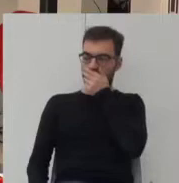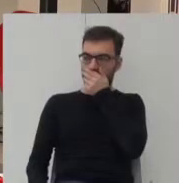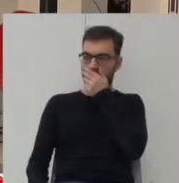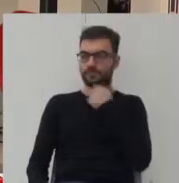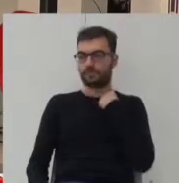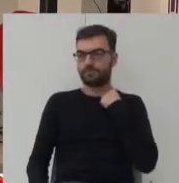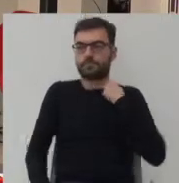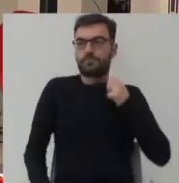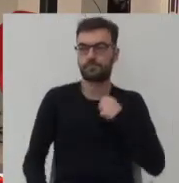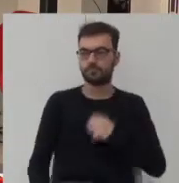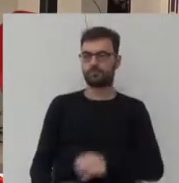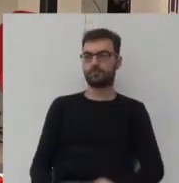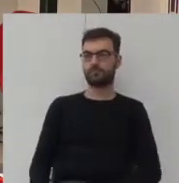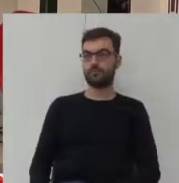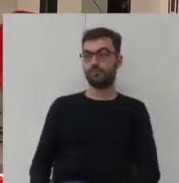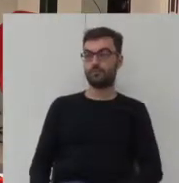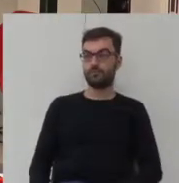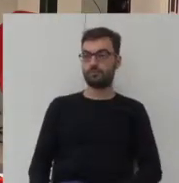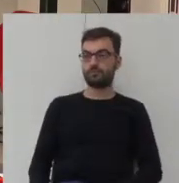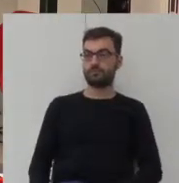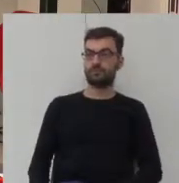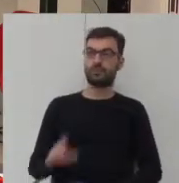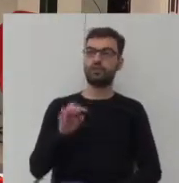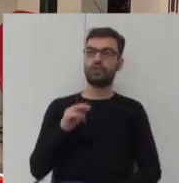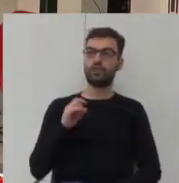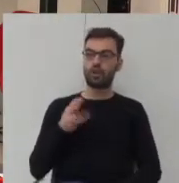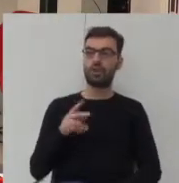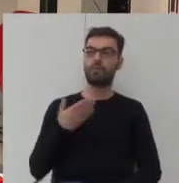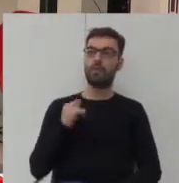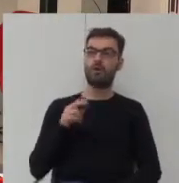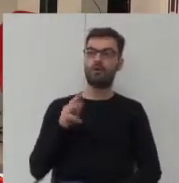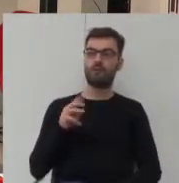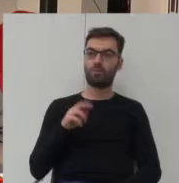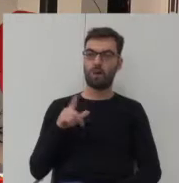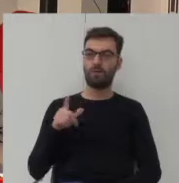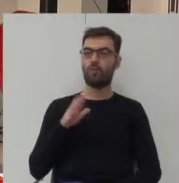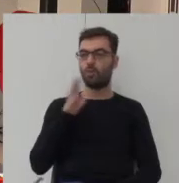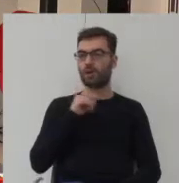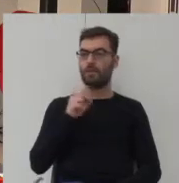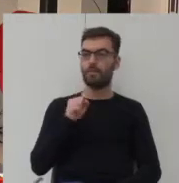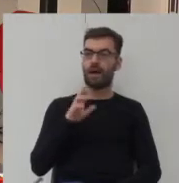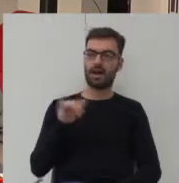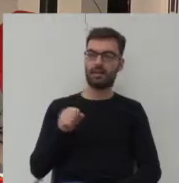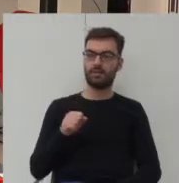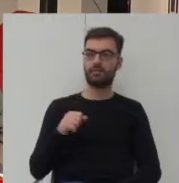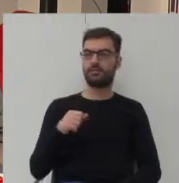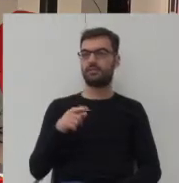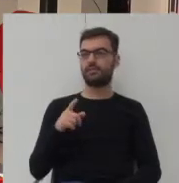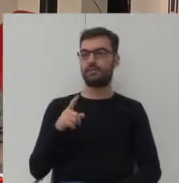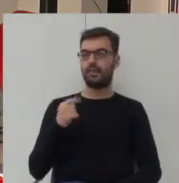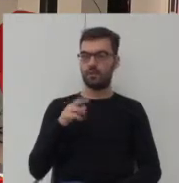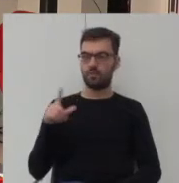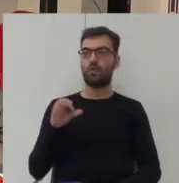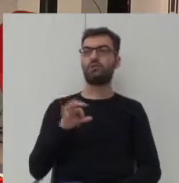i zapraszam teraz Grzegorza Gątka Monikę Wróbel Łukasza Bareja Aleksandrę Daniłoś i Martę